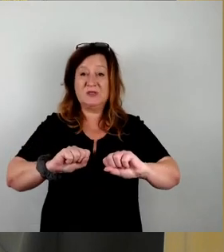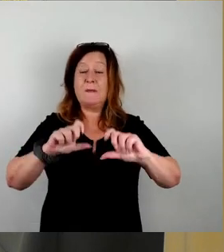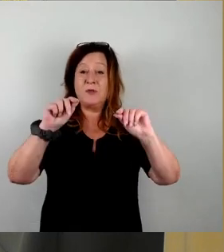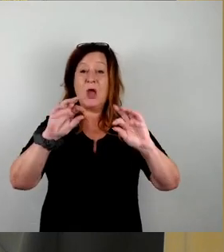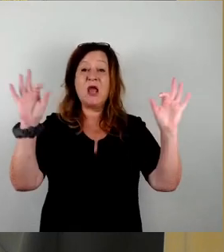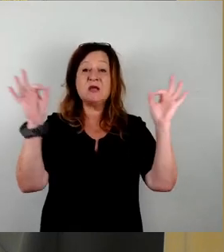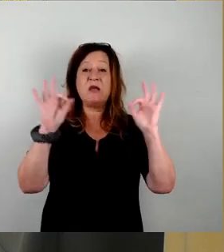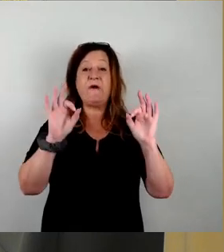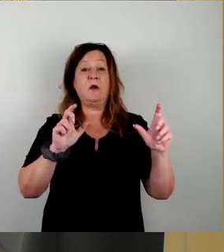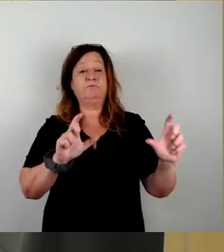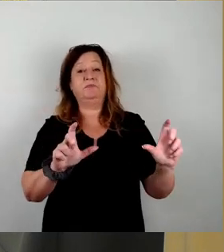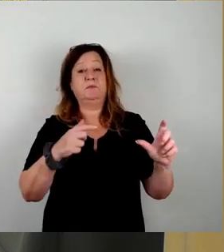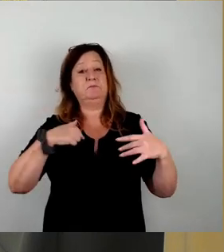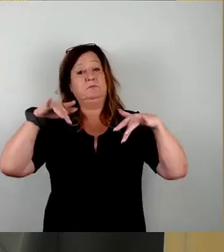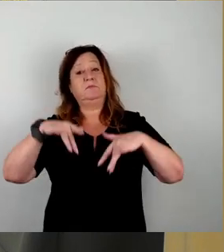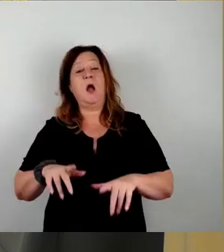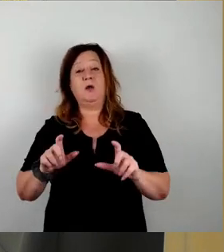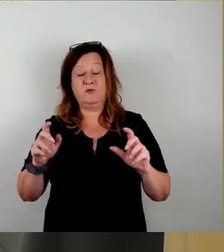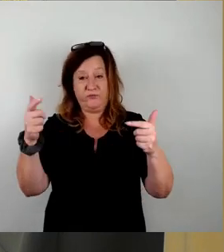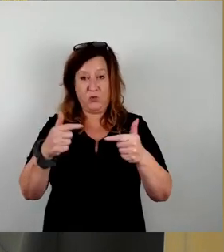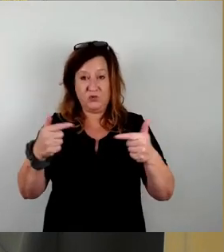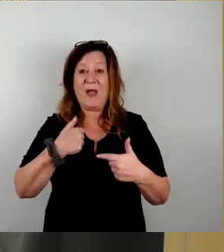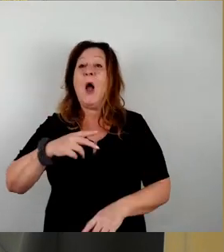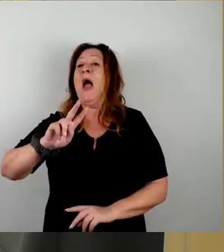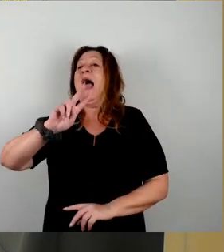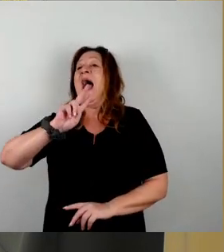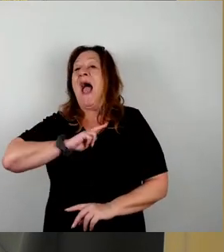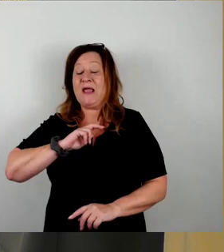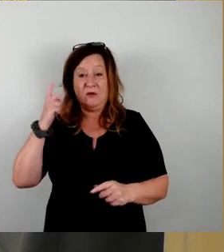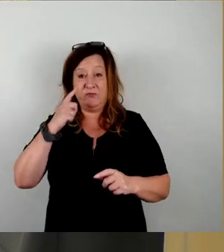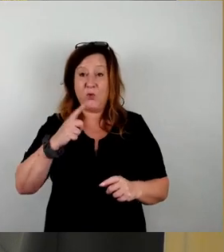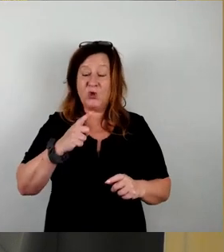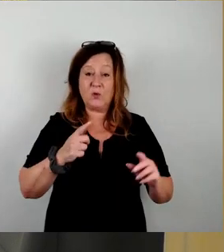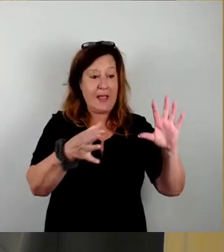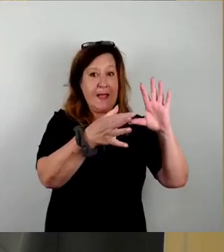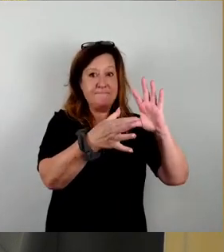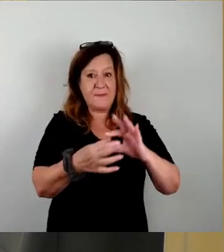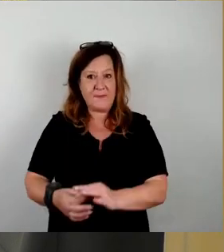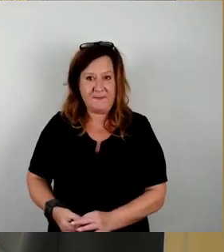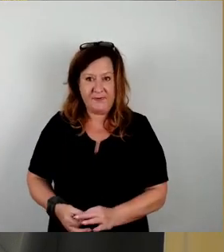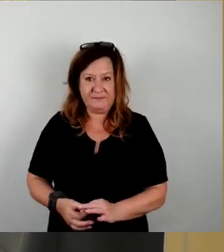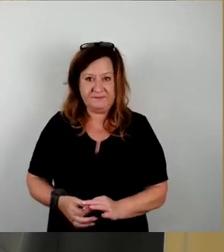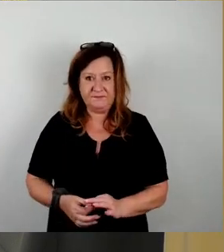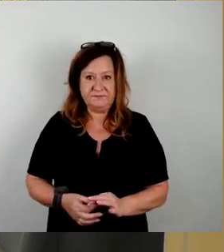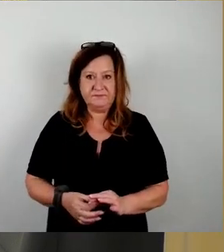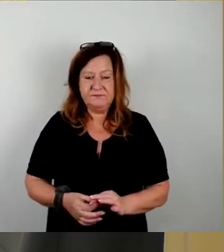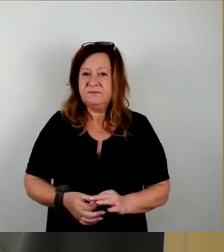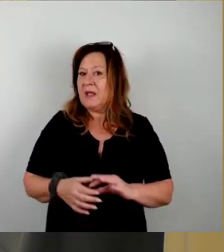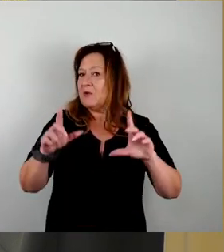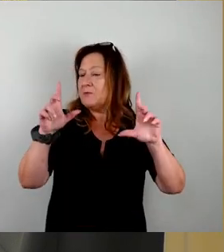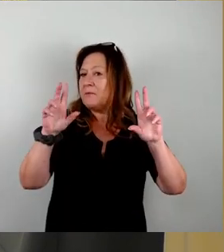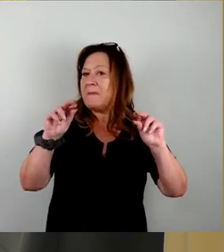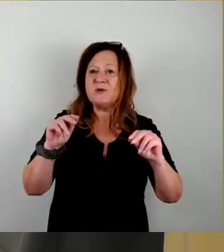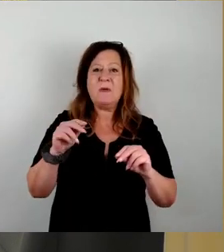Daseinsvorsorge und auch die Eigensvorsorge Hand in Hand. Und dann werden wir darüber reden, was uns zum Beispiel bei einem dreitägigen